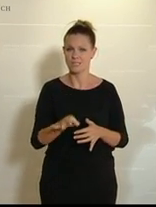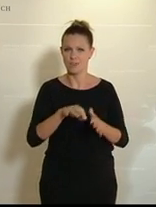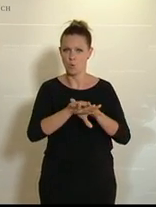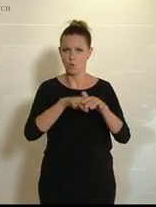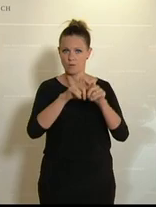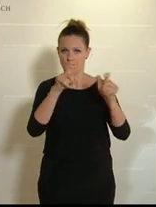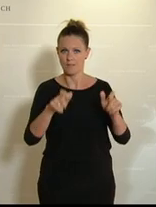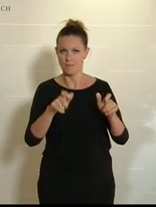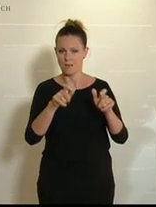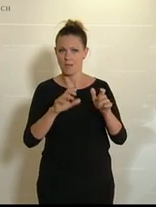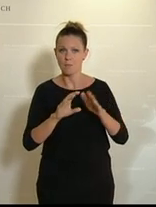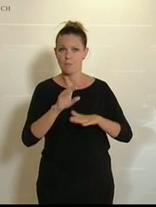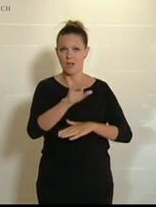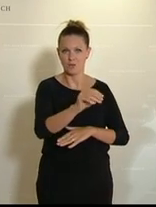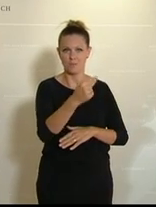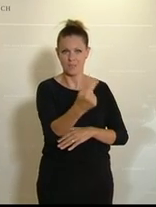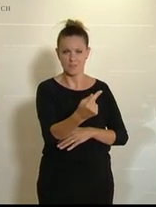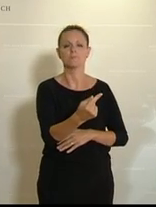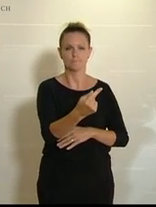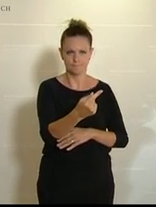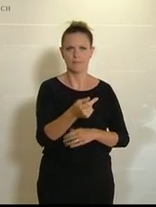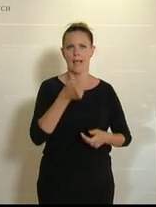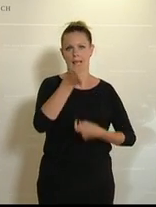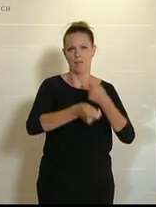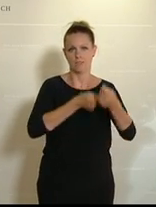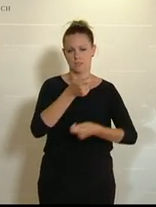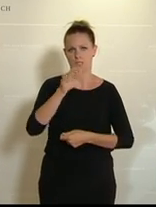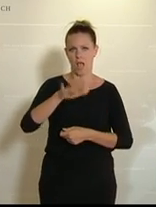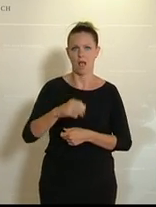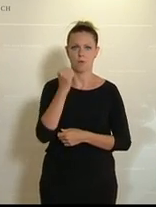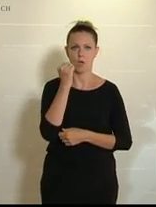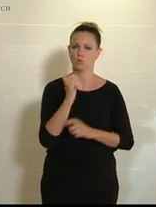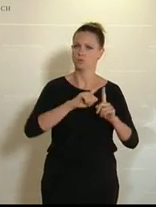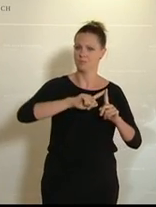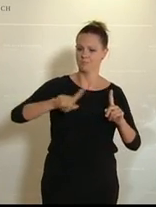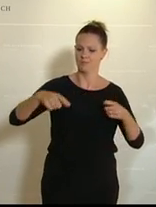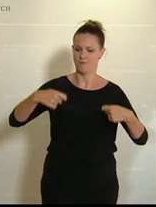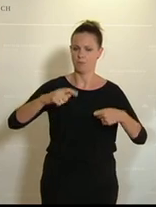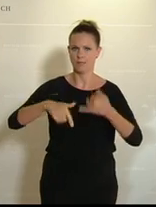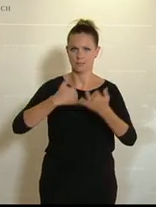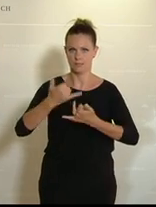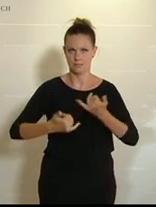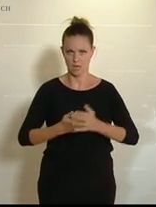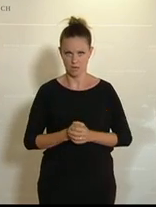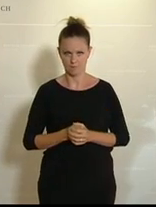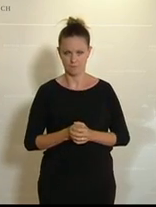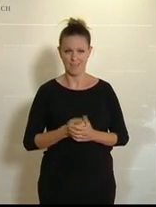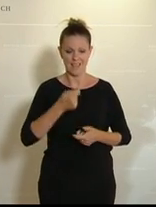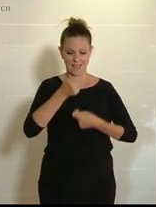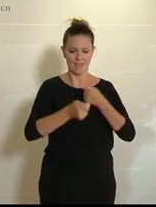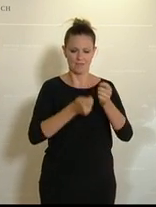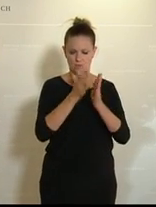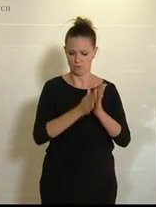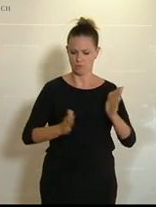Unternehmen, die investieren. Ab August bis Februar nächsten Jahres. Investitionen in